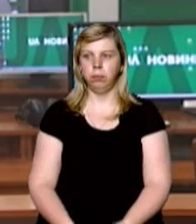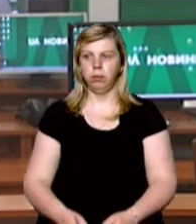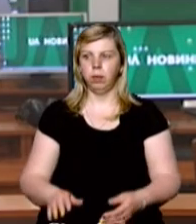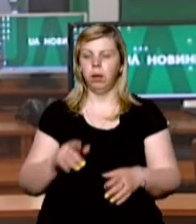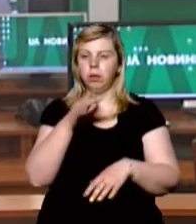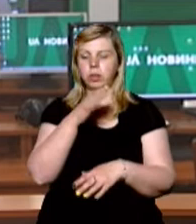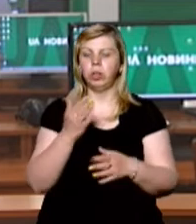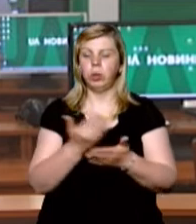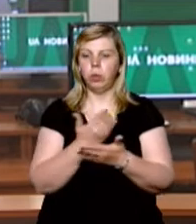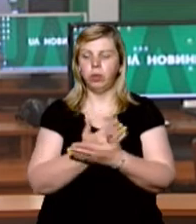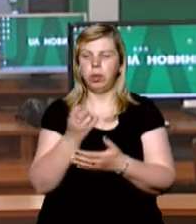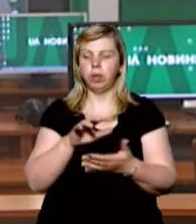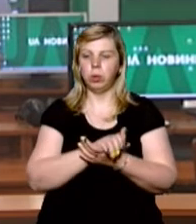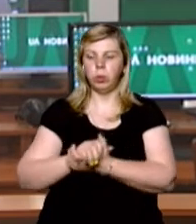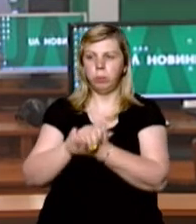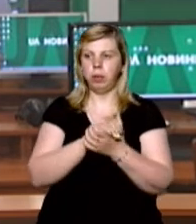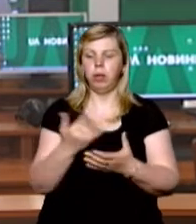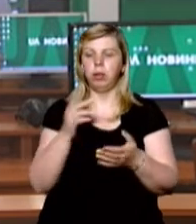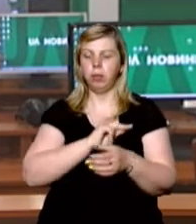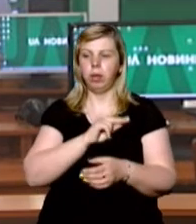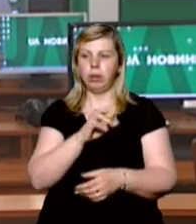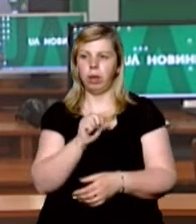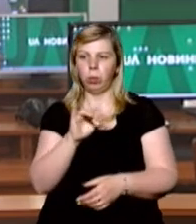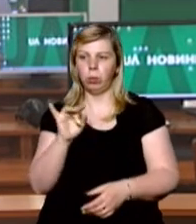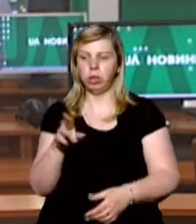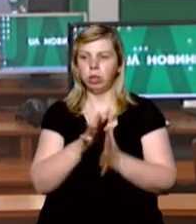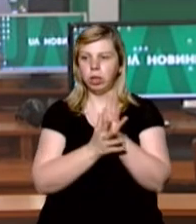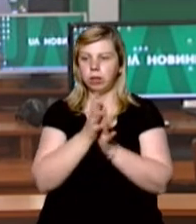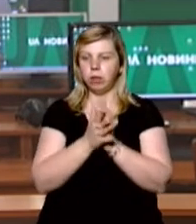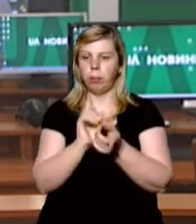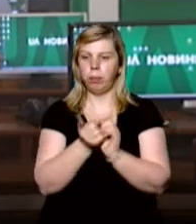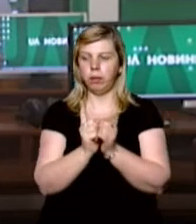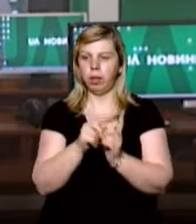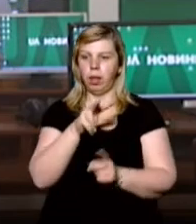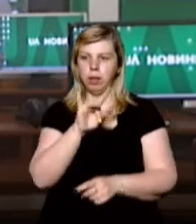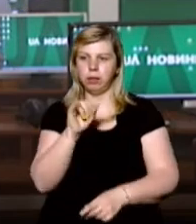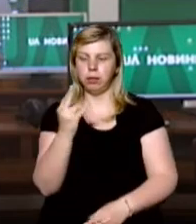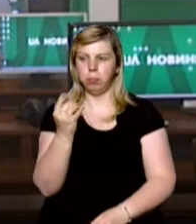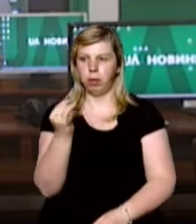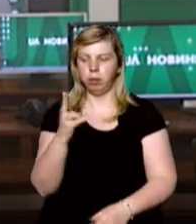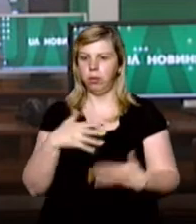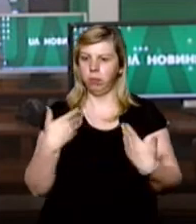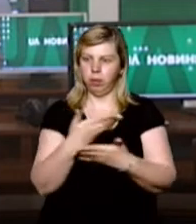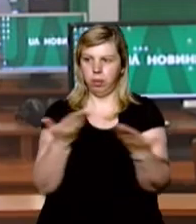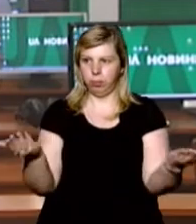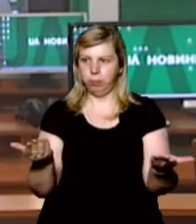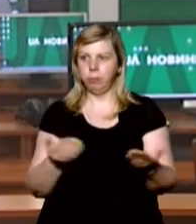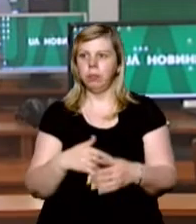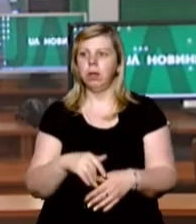Час новин на Суспільному. У студії ведуча Андріана Курта жестовою мовою перекладає Лариса Цибуленко. Вітаємо.